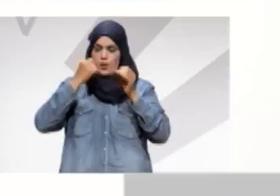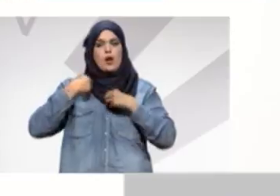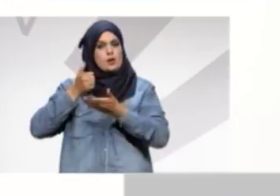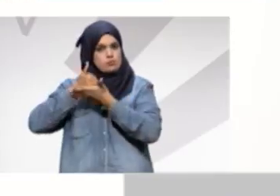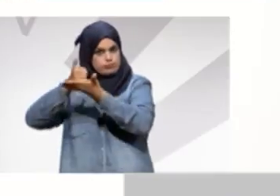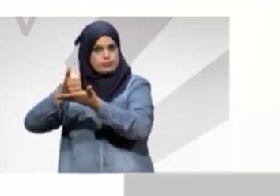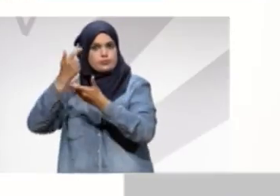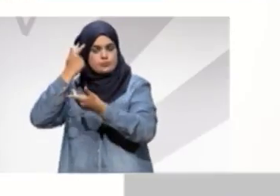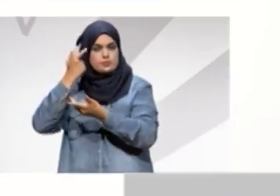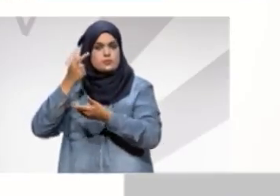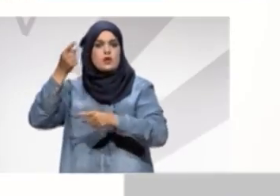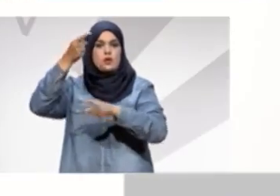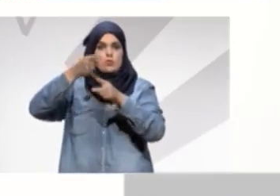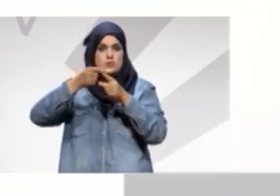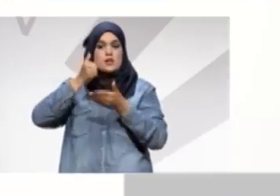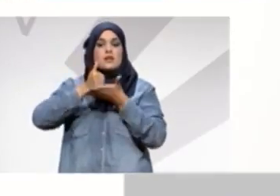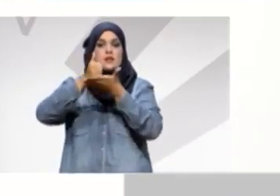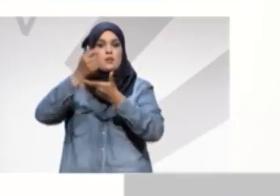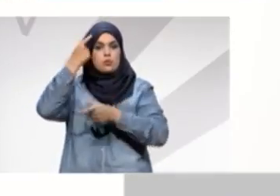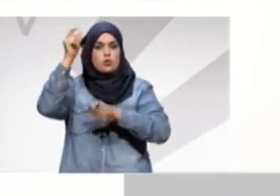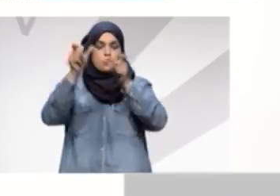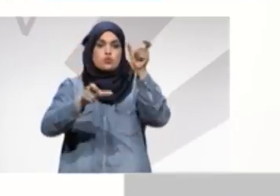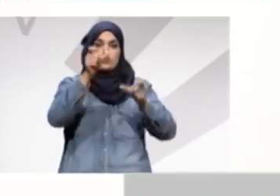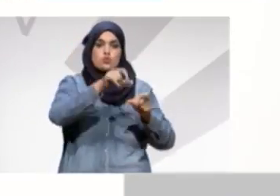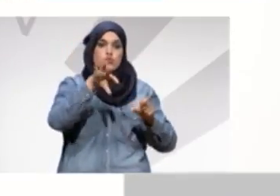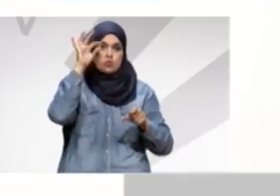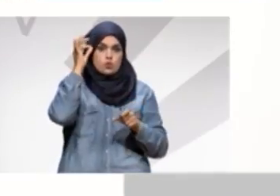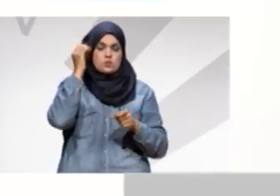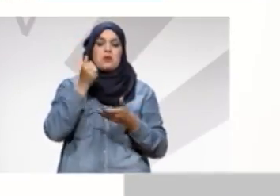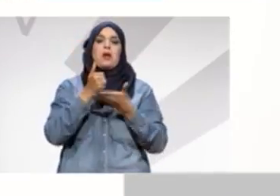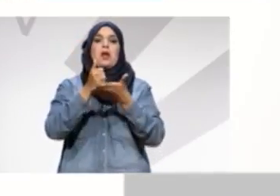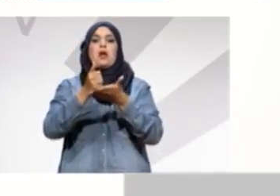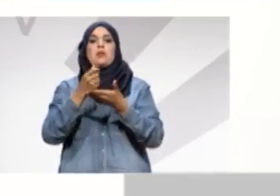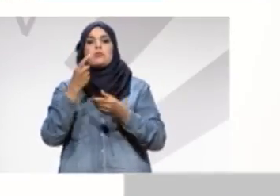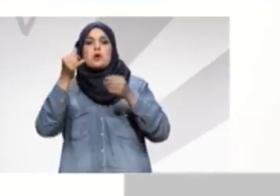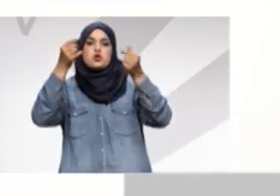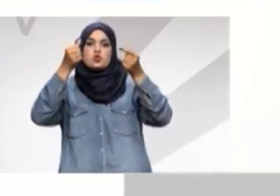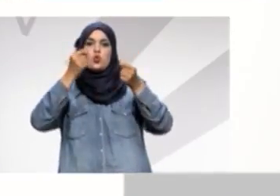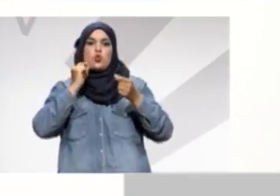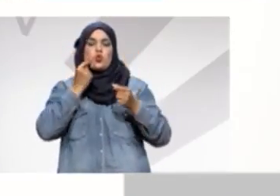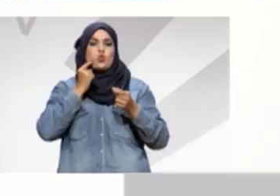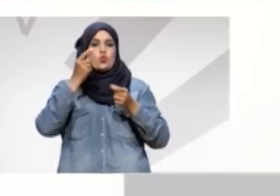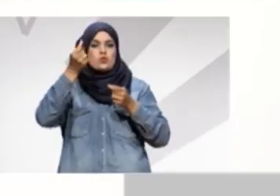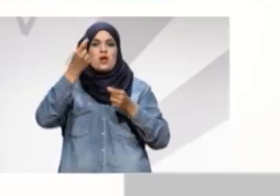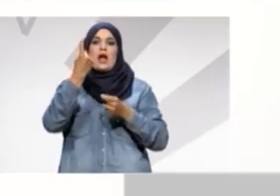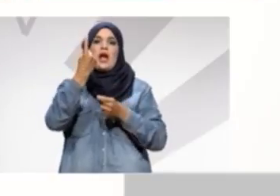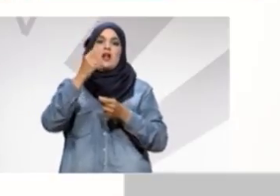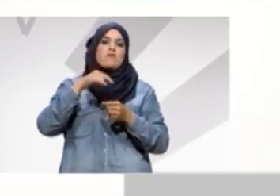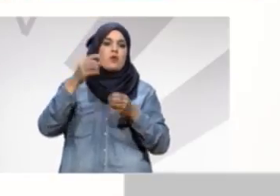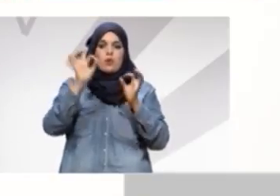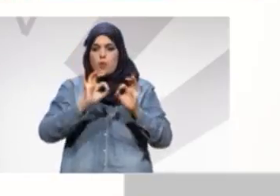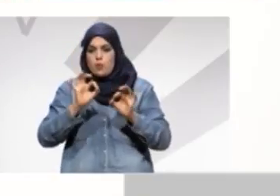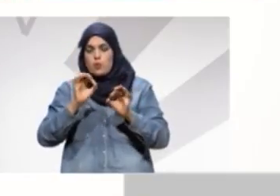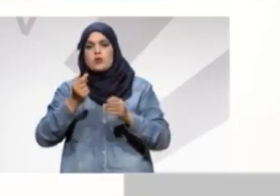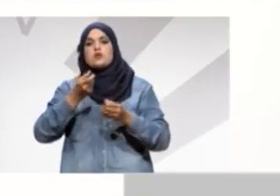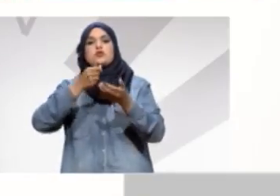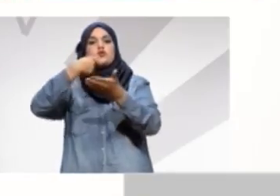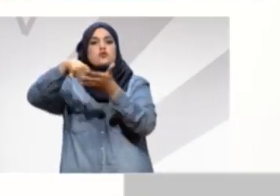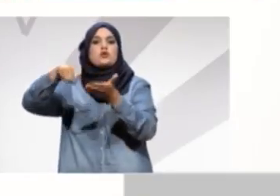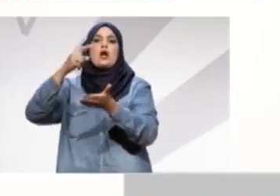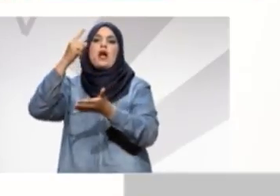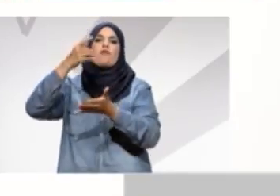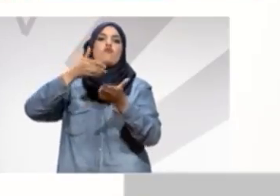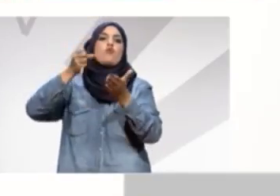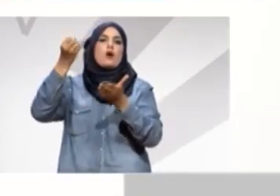والمحافظة على الدعم للتوانس وليس الدعم مثلا السكر مثلا دينار ومن يخلوش في السوق نشيو 1500 ولا